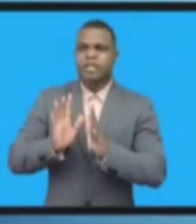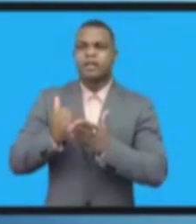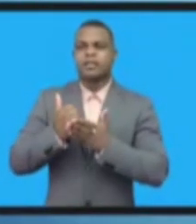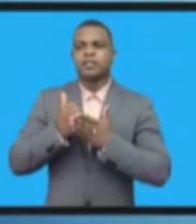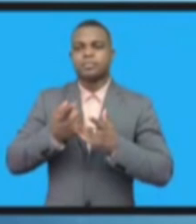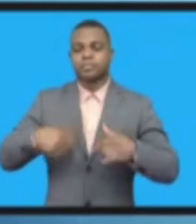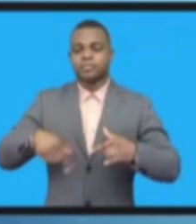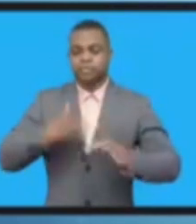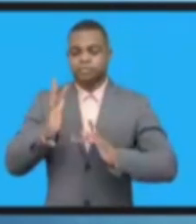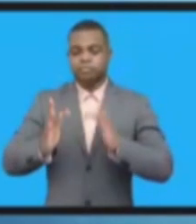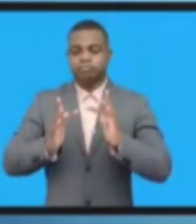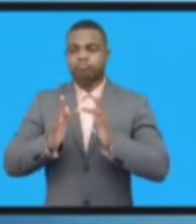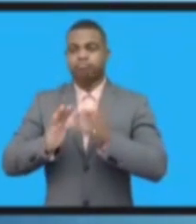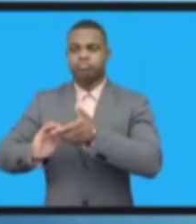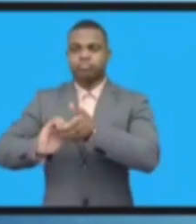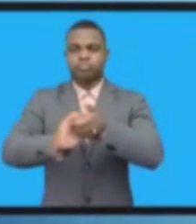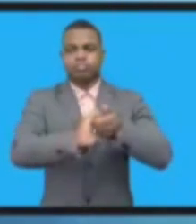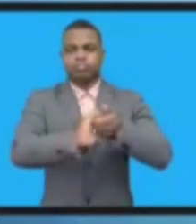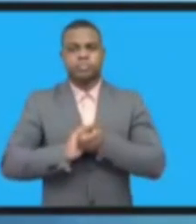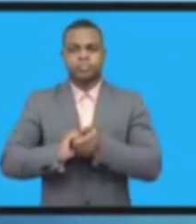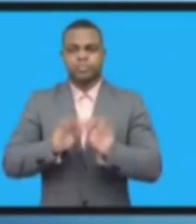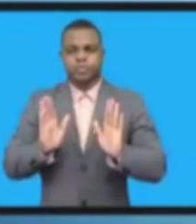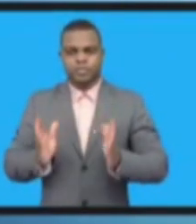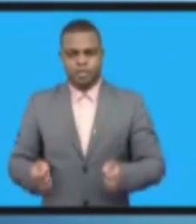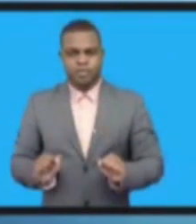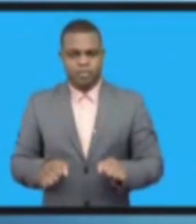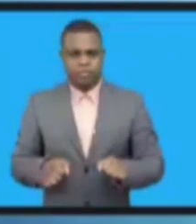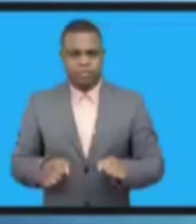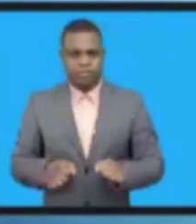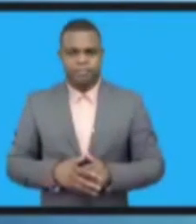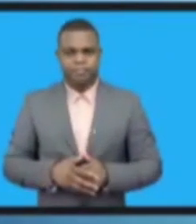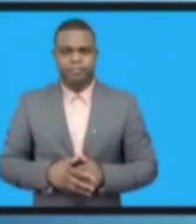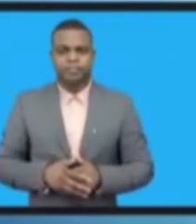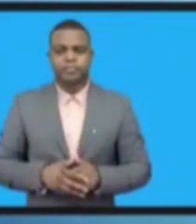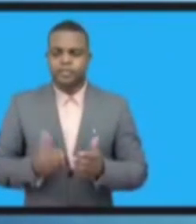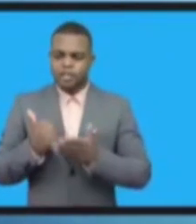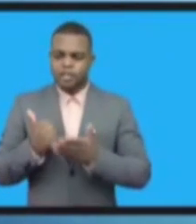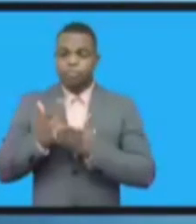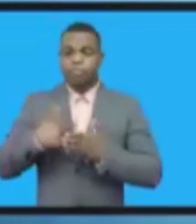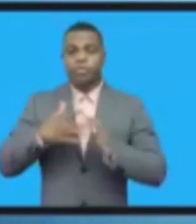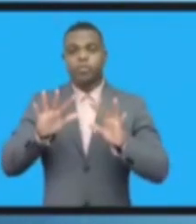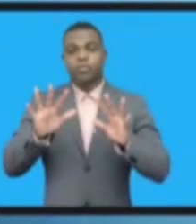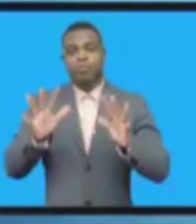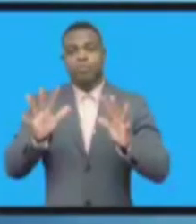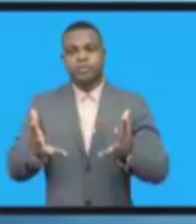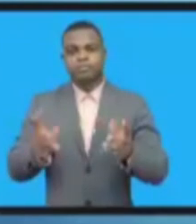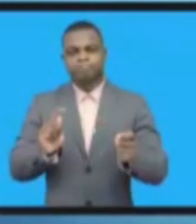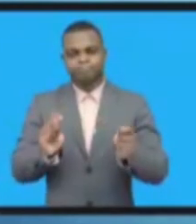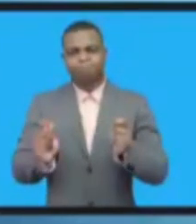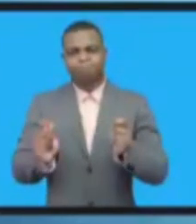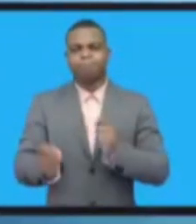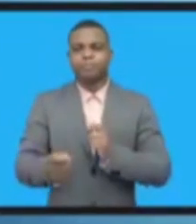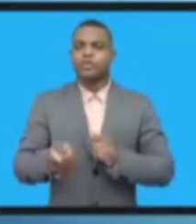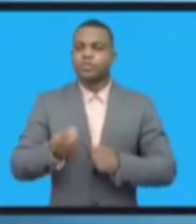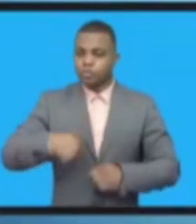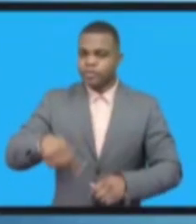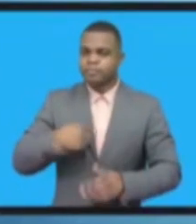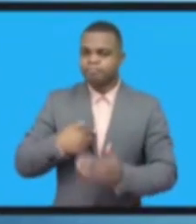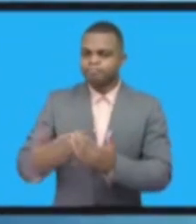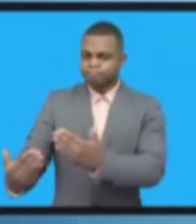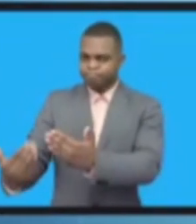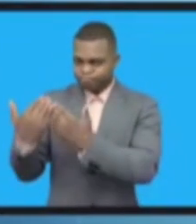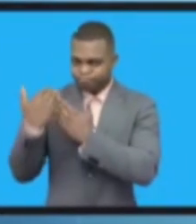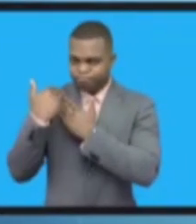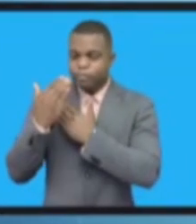Мы обязаны для будущих поколений двигать